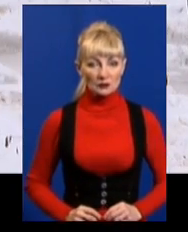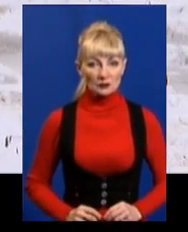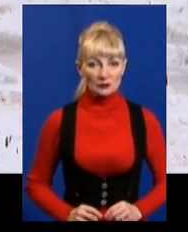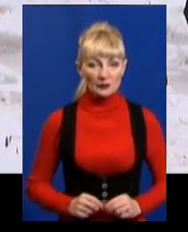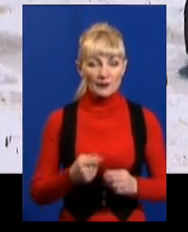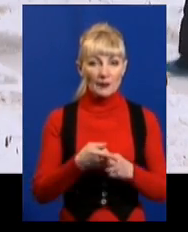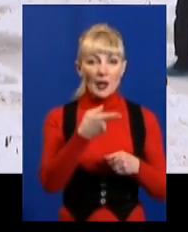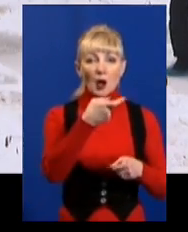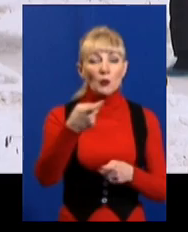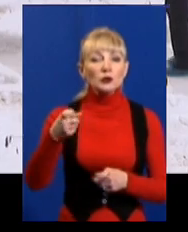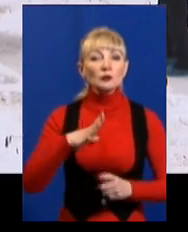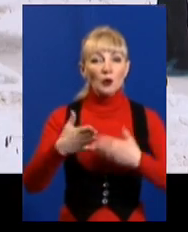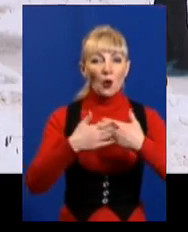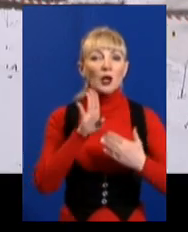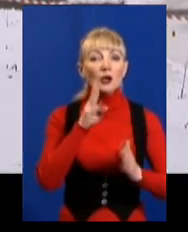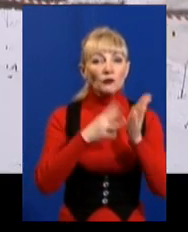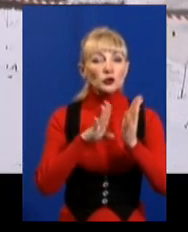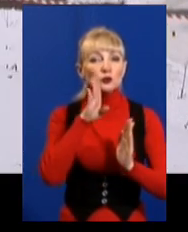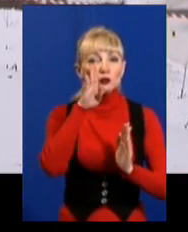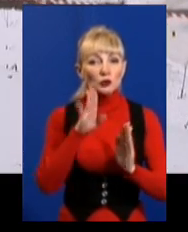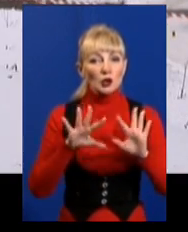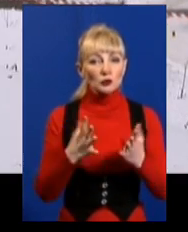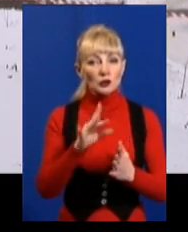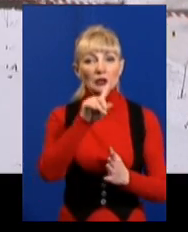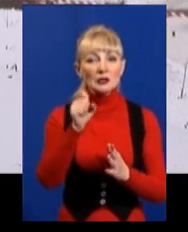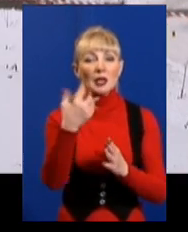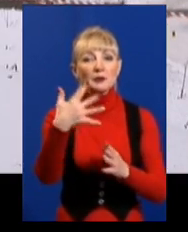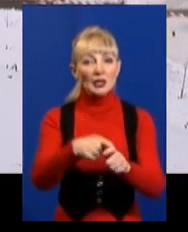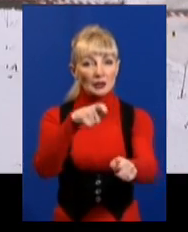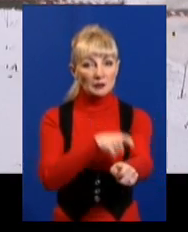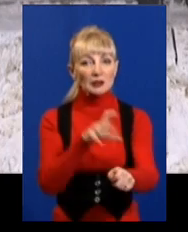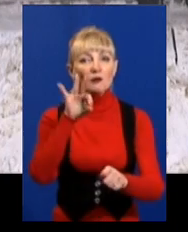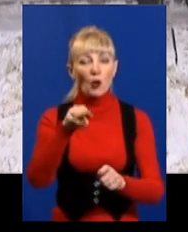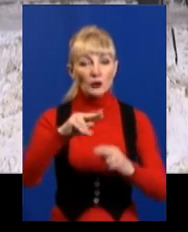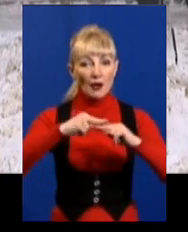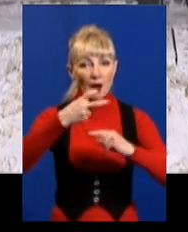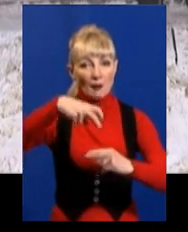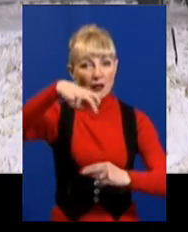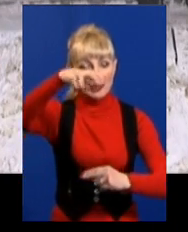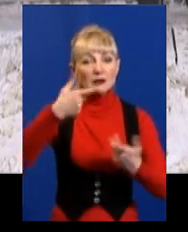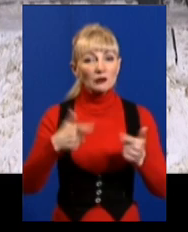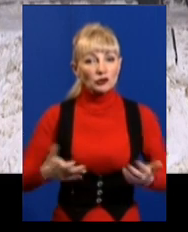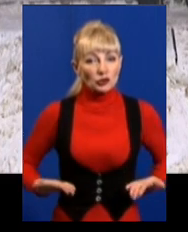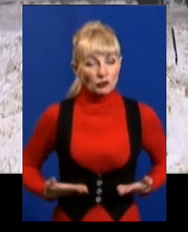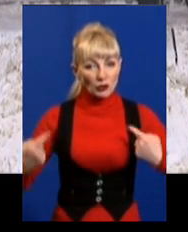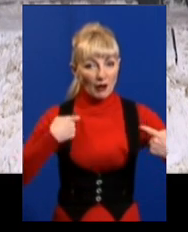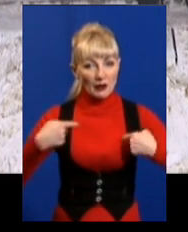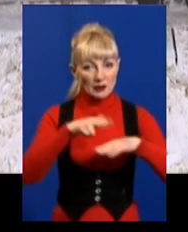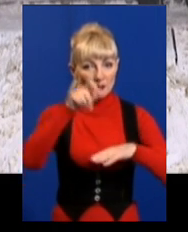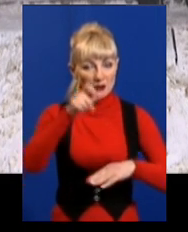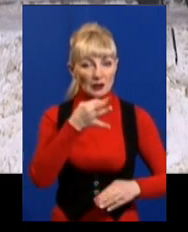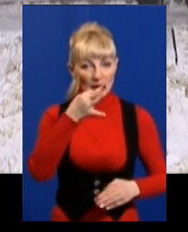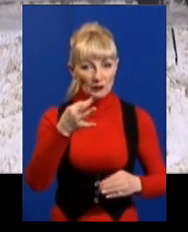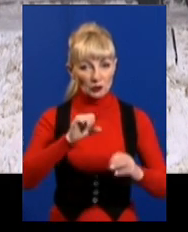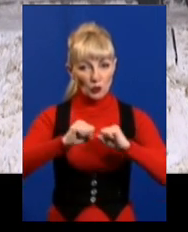Постріли тут пролунали близько восьмої ранку. Сталося все за півсотні метрів від під'їзду, де мешкає поранений поліцейський. Про це розповідає очільник